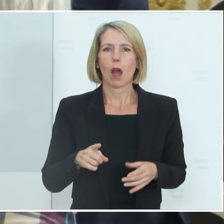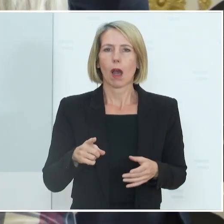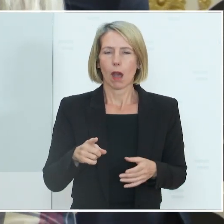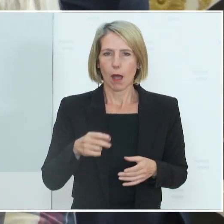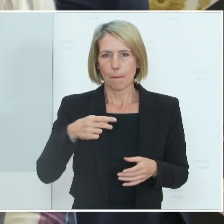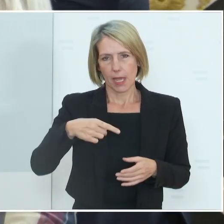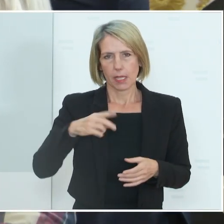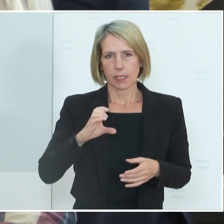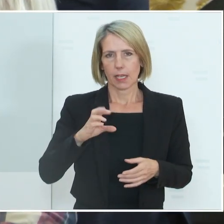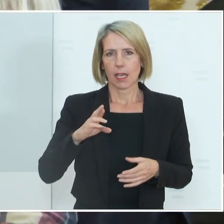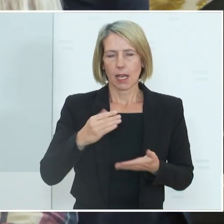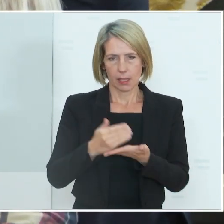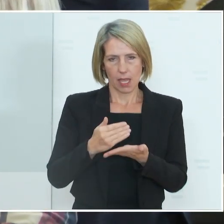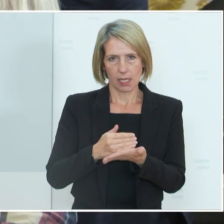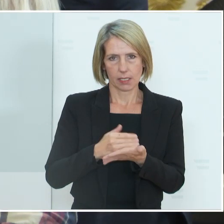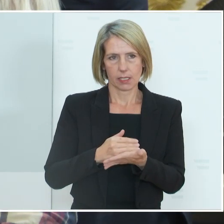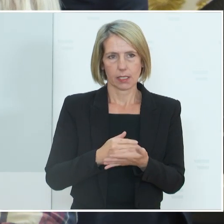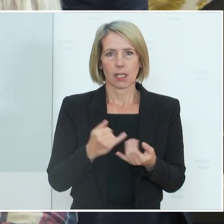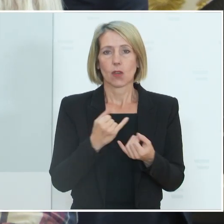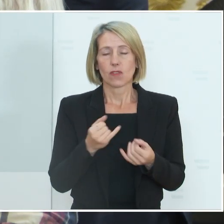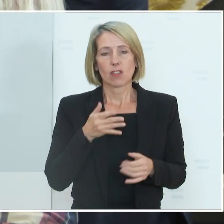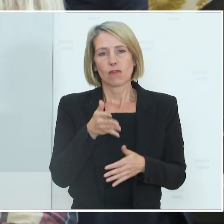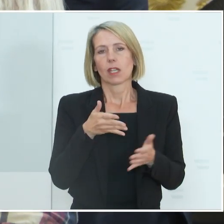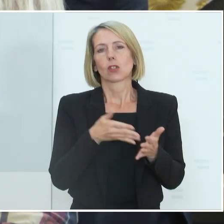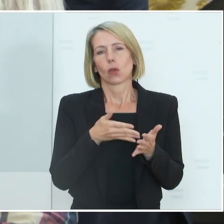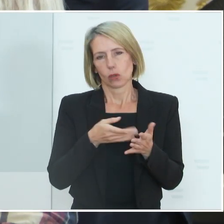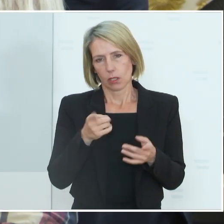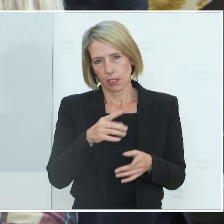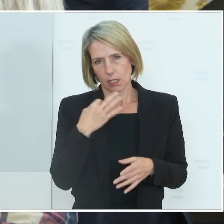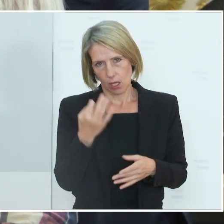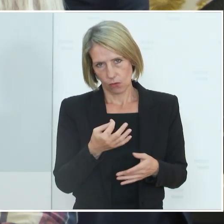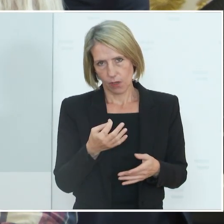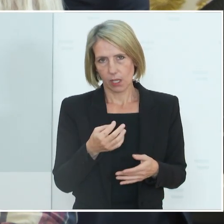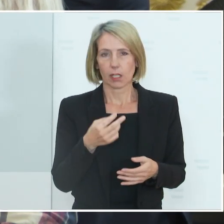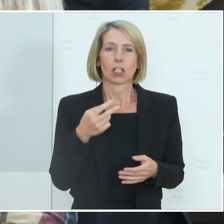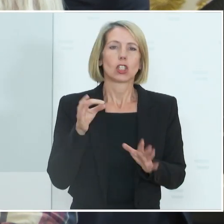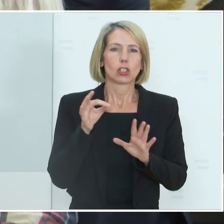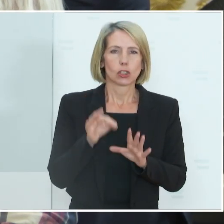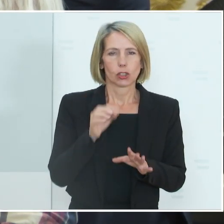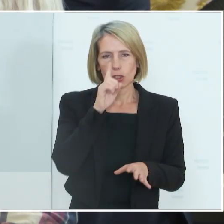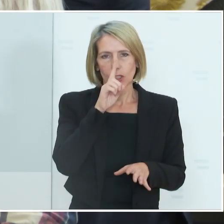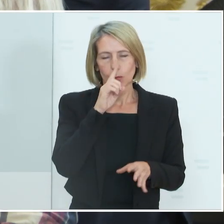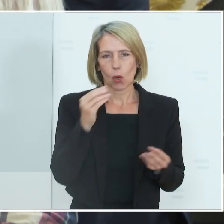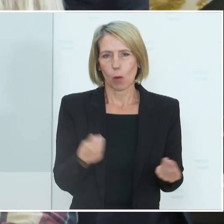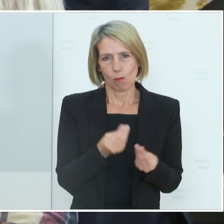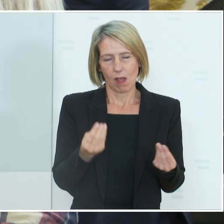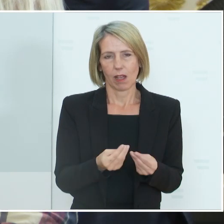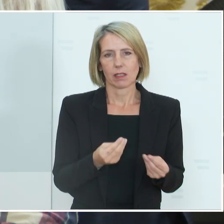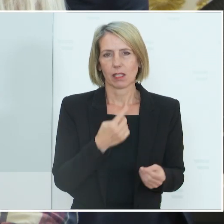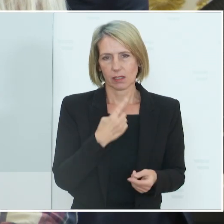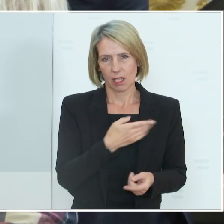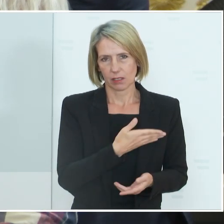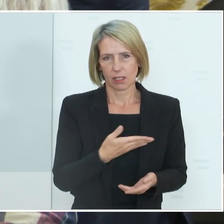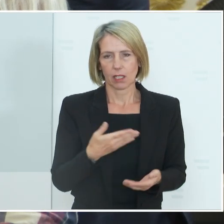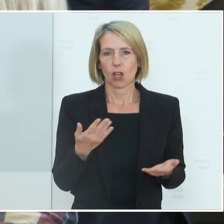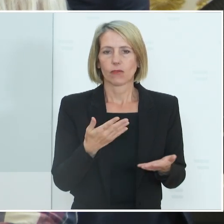die Art und Weise, wie kontrolliert wird im Unternehmen, es heißt stichprobenartig, wenn ich das richtig sehe. Was